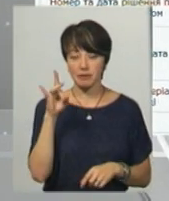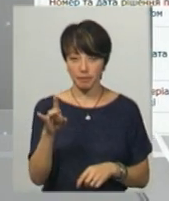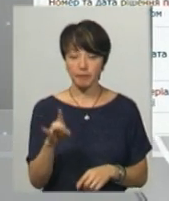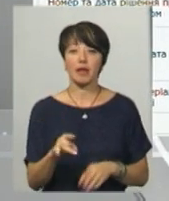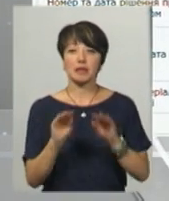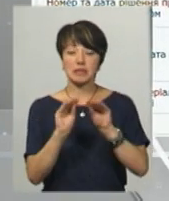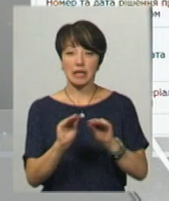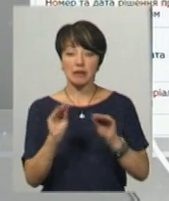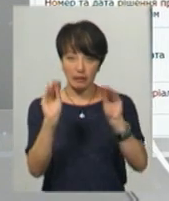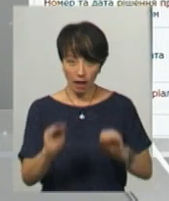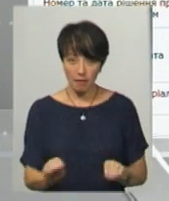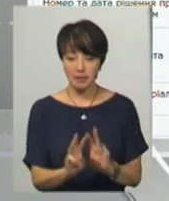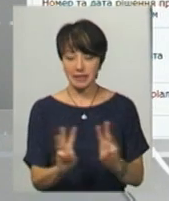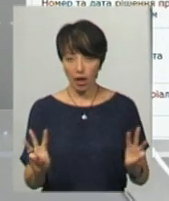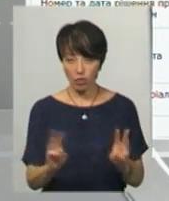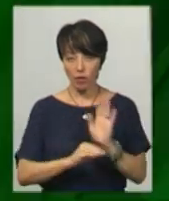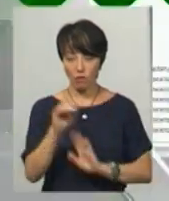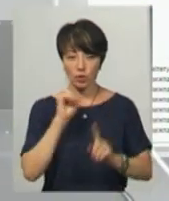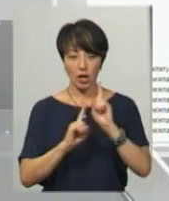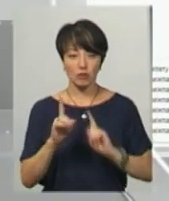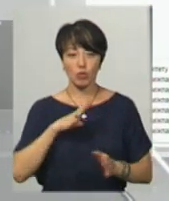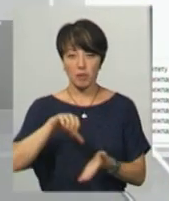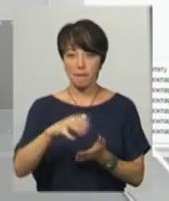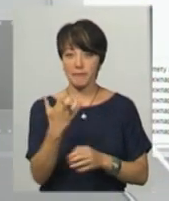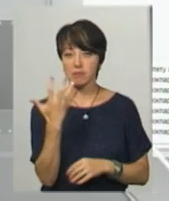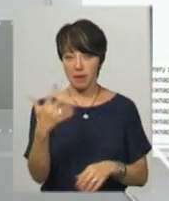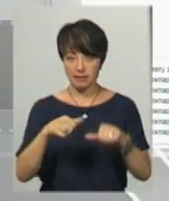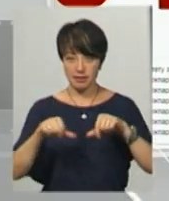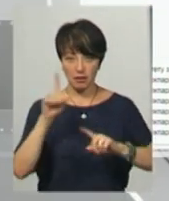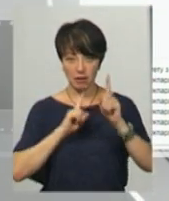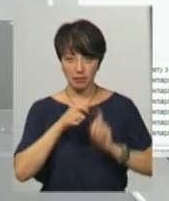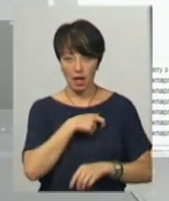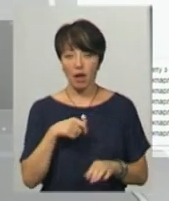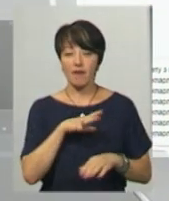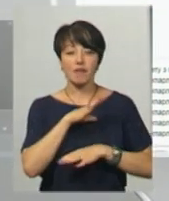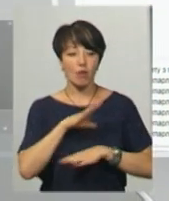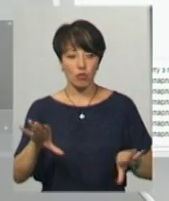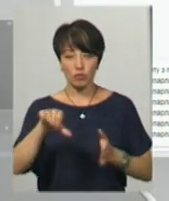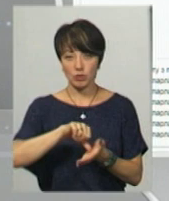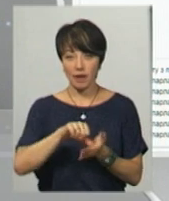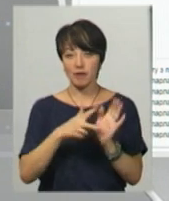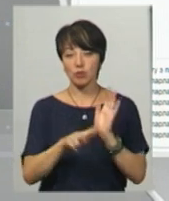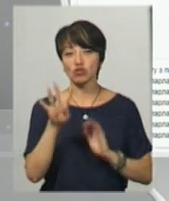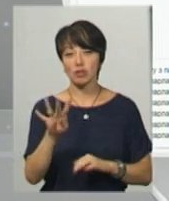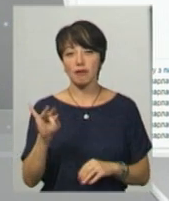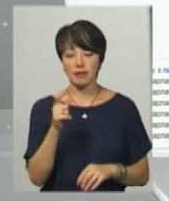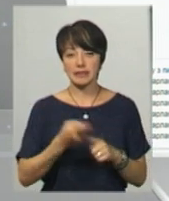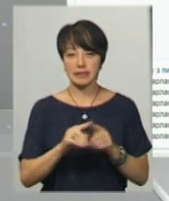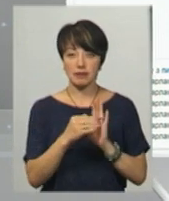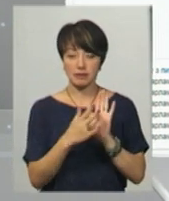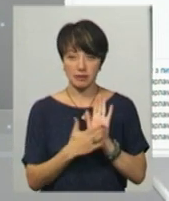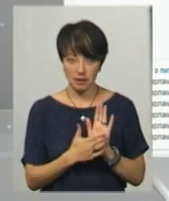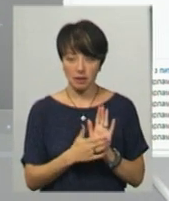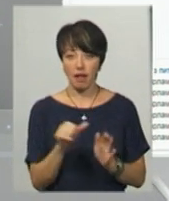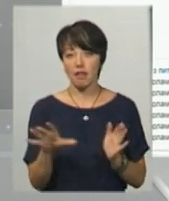Верховної Ради України, Олександр Герега був присутнім на 505 пленарних засіданнях. Відсутній – 84 рази. Це дані реєстрації за